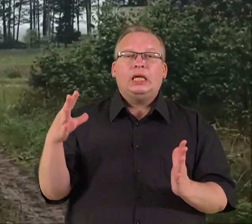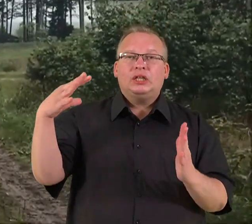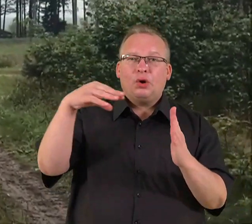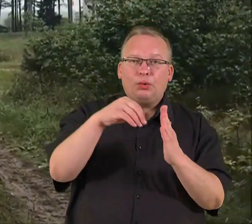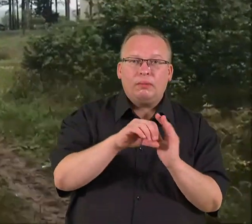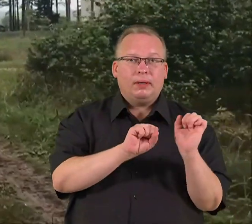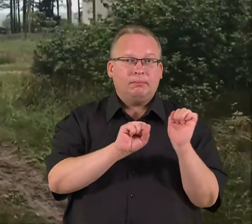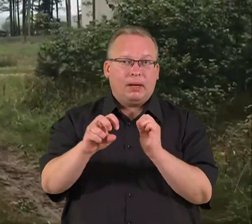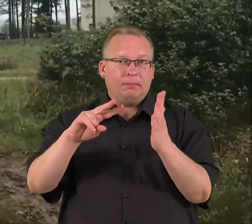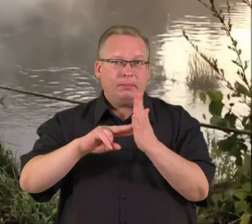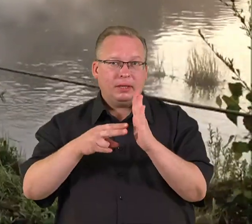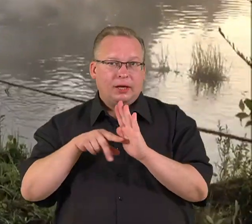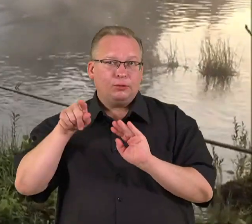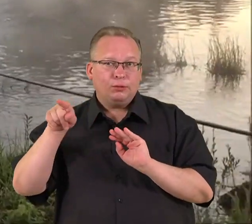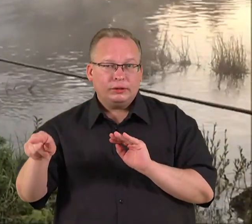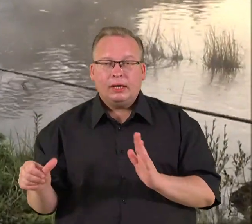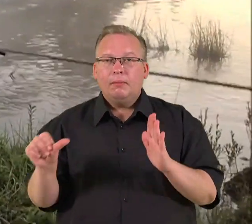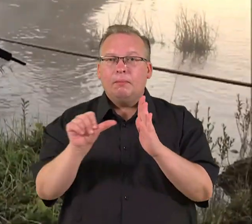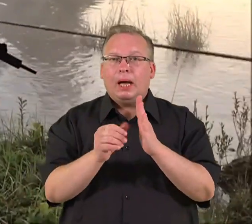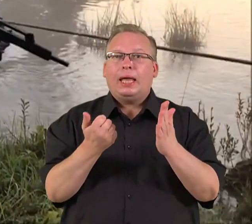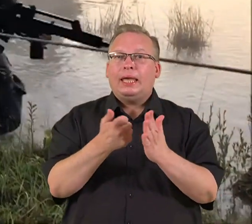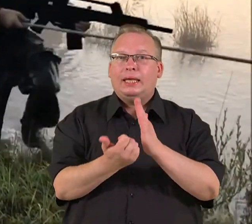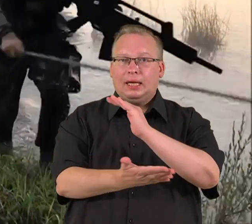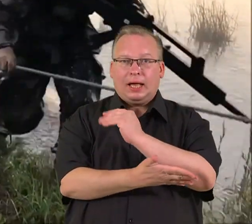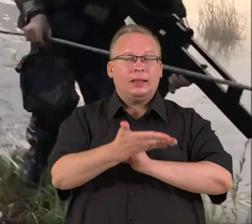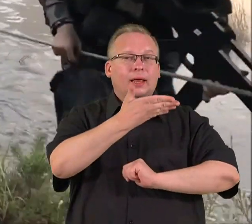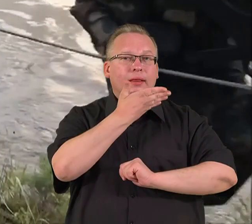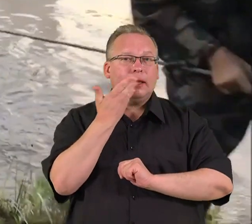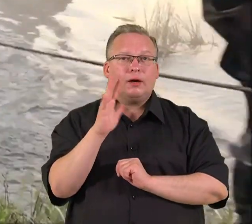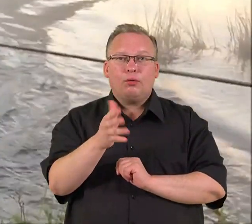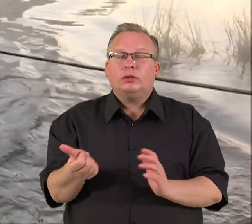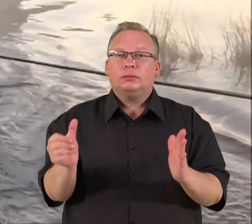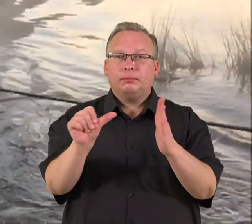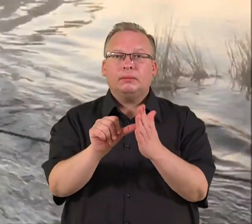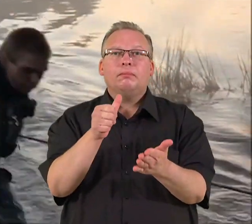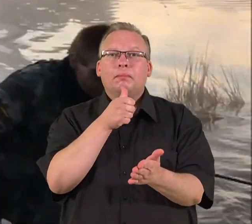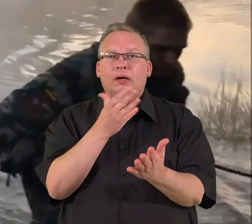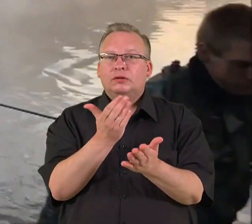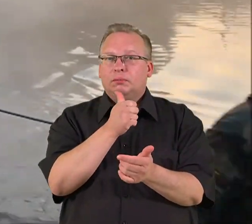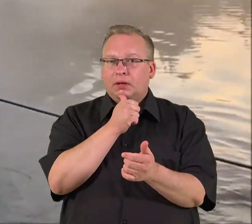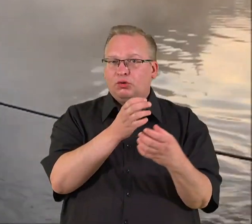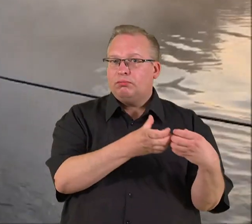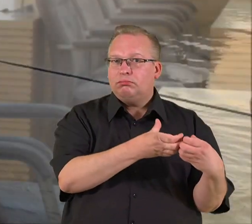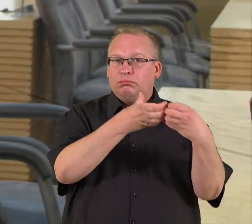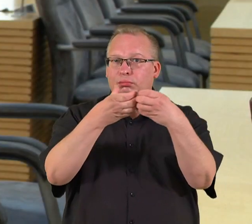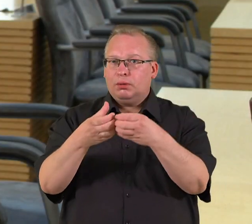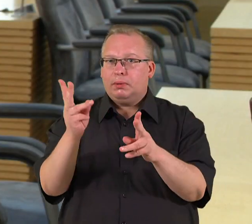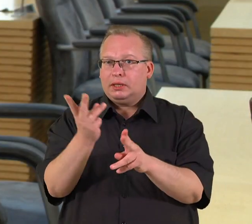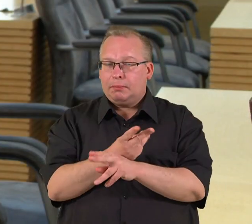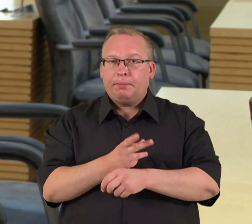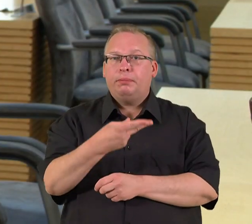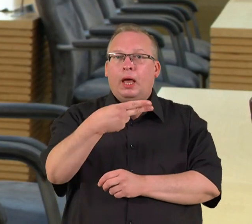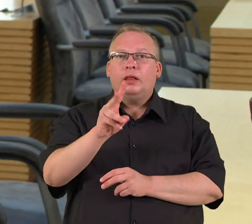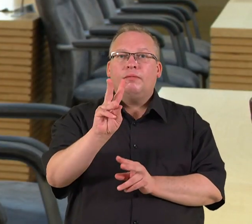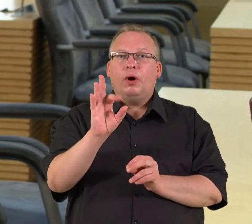Nėra jis pakankamas, kitaip tariant, vaidmo iki galo nėrašus, kokie jų rolė yra, pavyzdžiui, mobilizacijos situacijoje. Ne